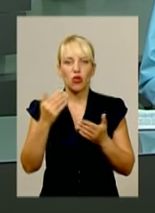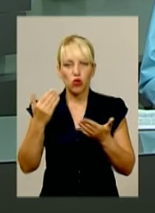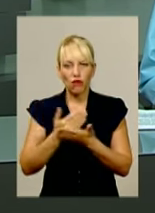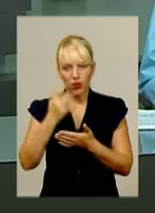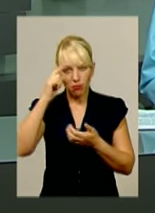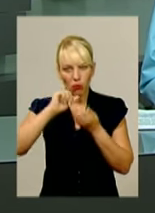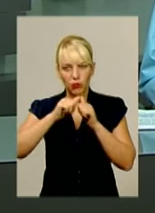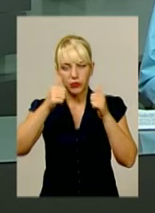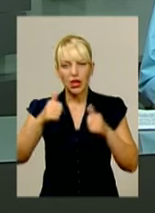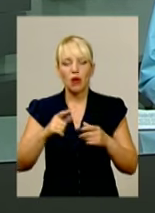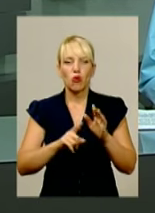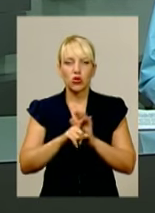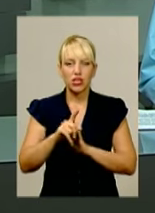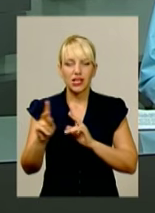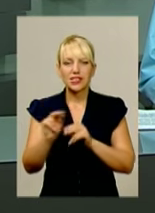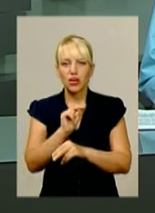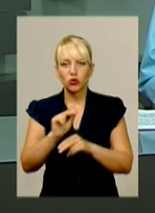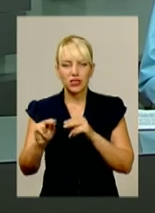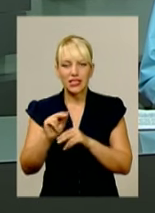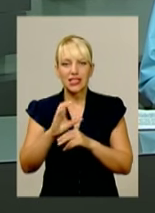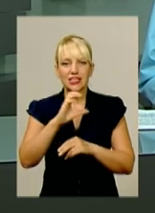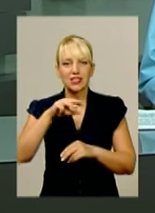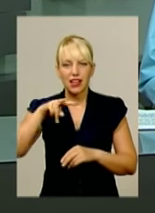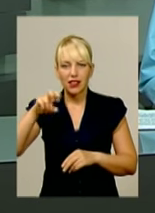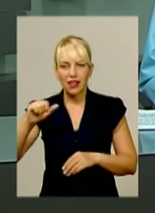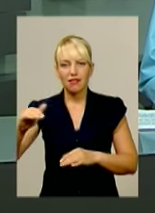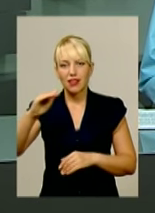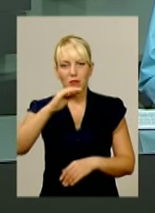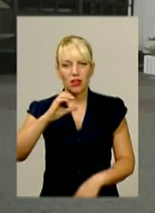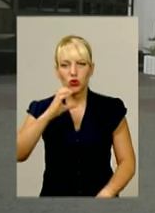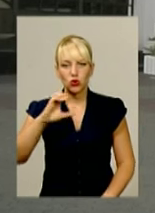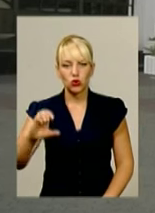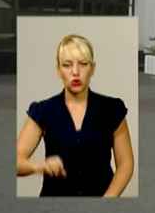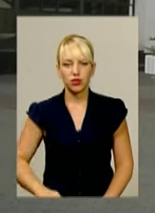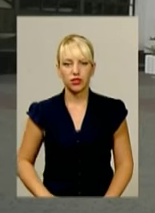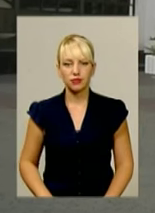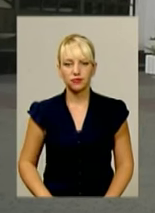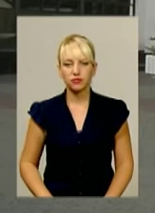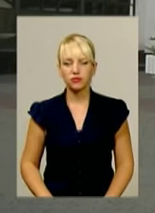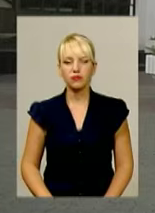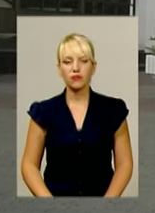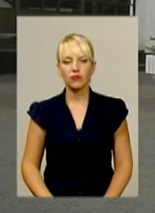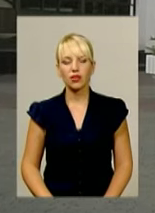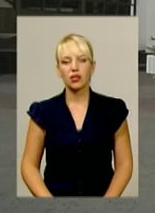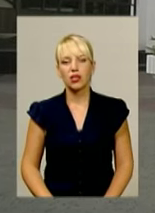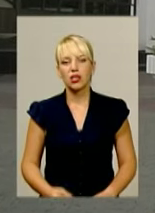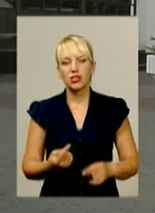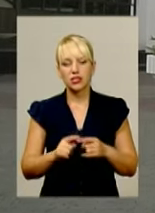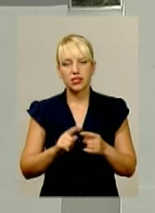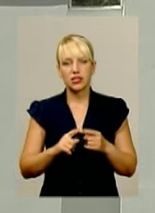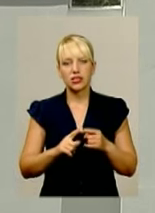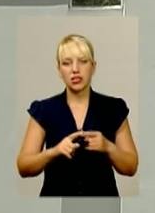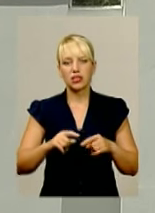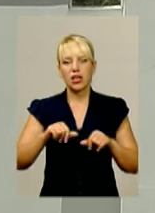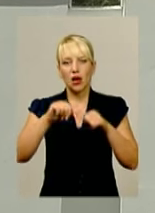реконструкція стели Небесній Сотні, розповідає Анна Михайловська. До оновлення монументу готувалися